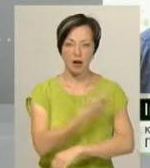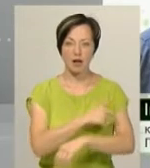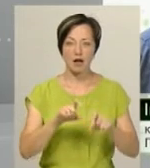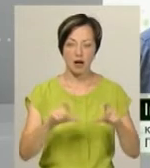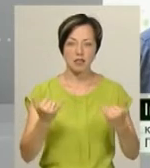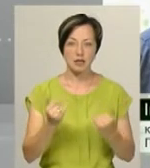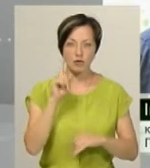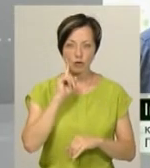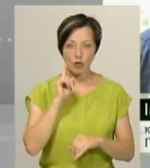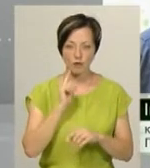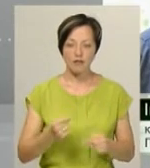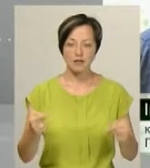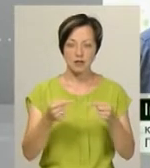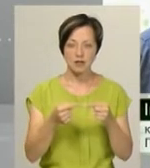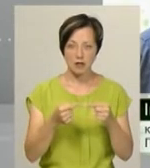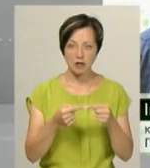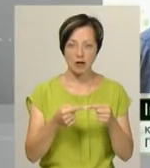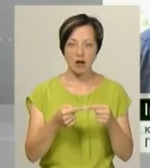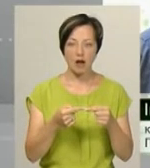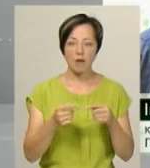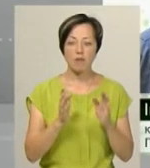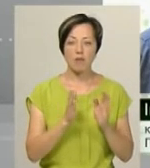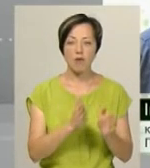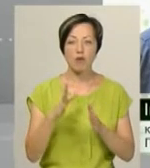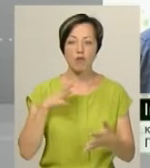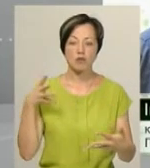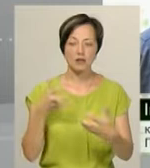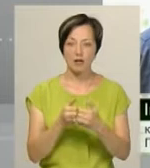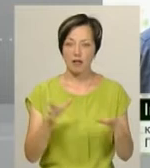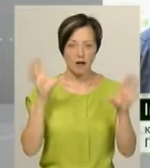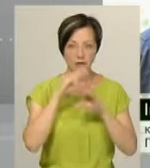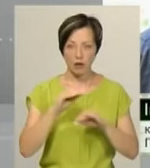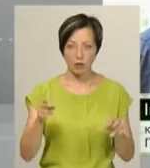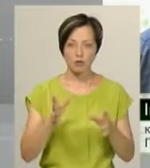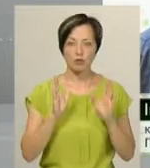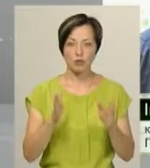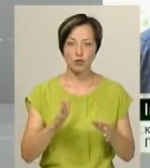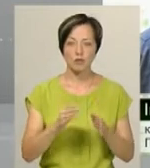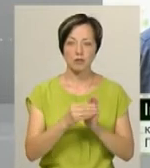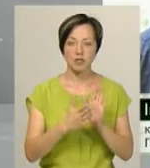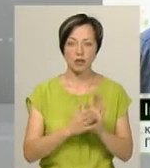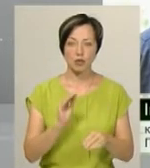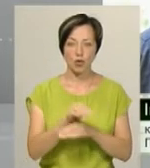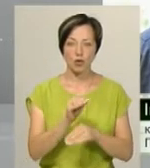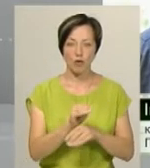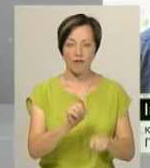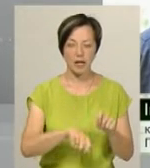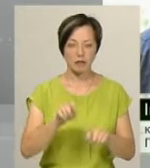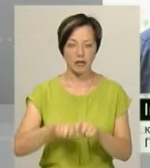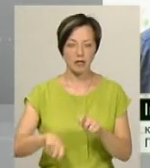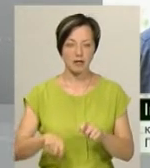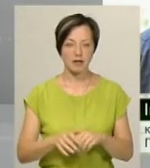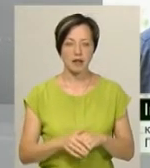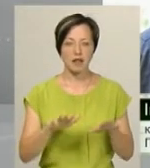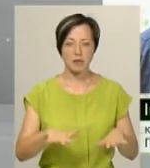Наразі поки що встановити механізм звітно-транспортних засобів не вдалося, для цього будуть призначені додаткові експортизи.